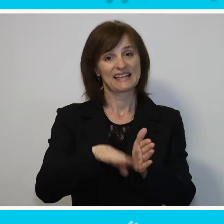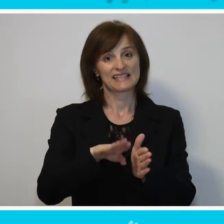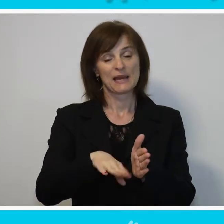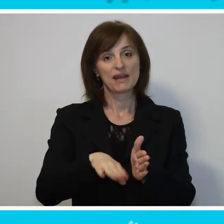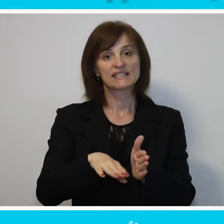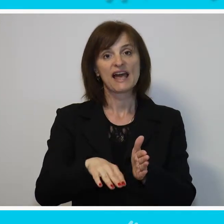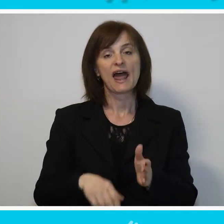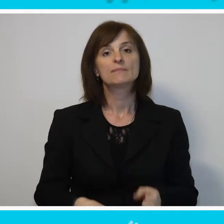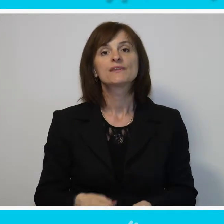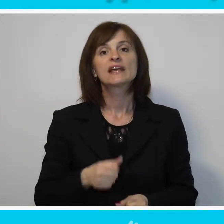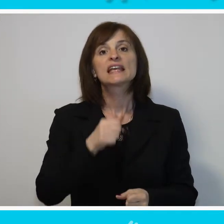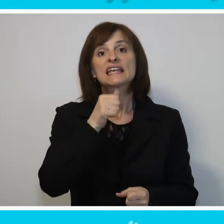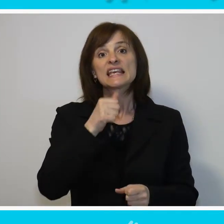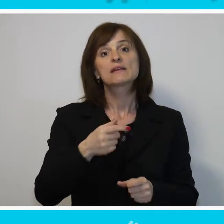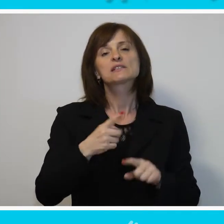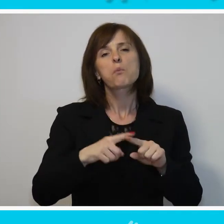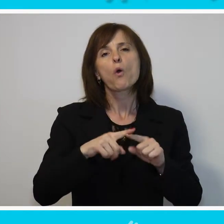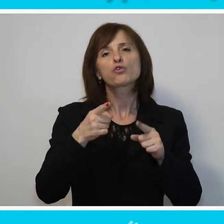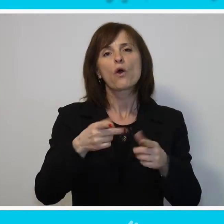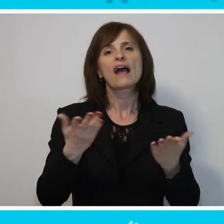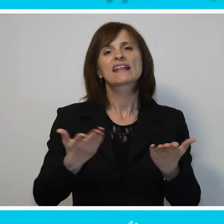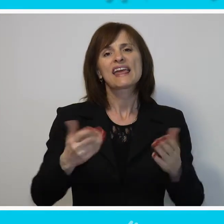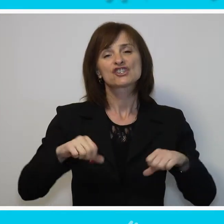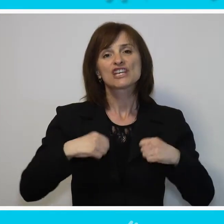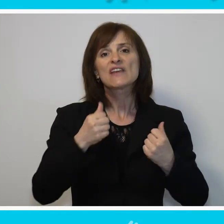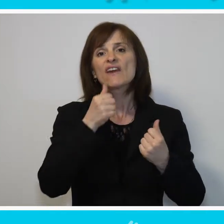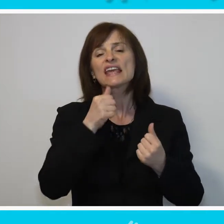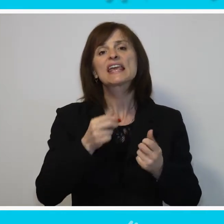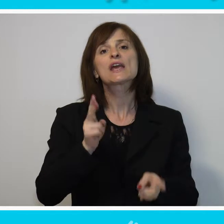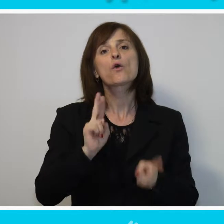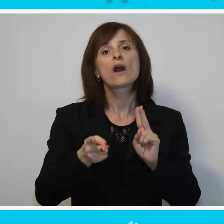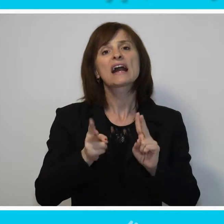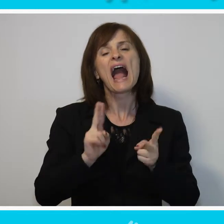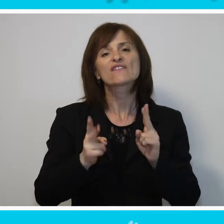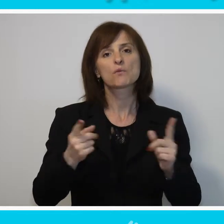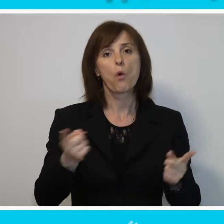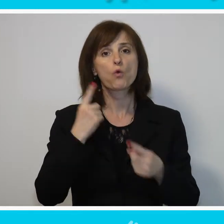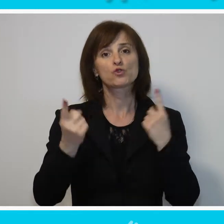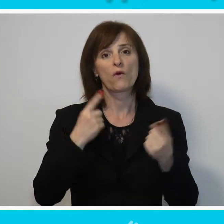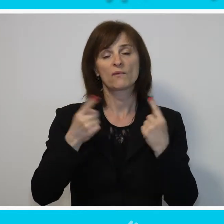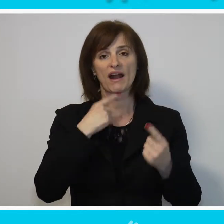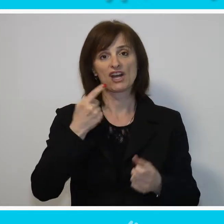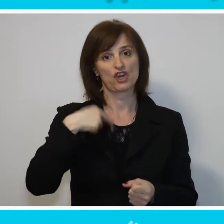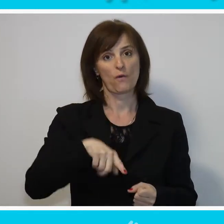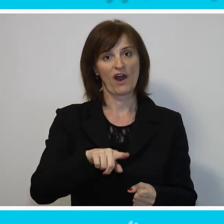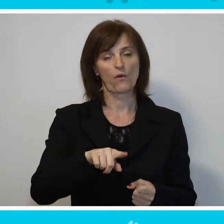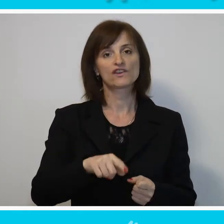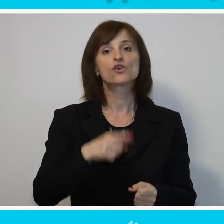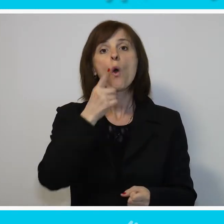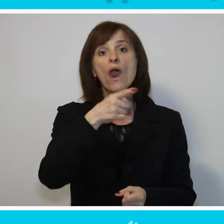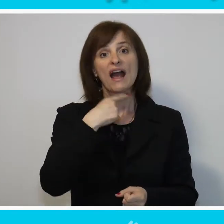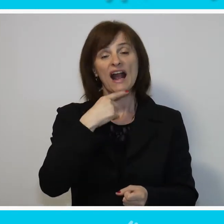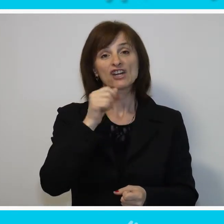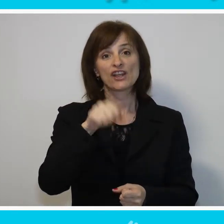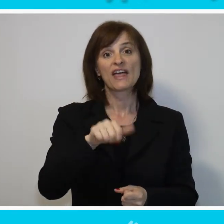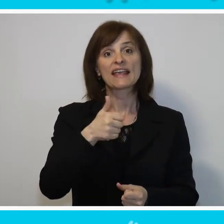diskriminisana i na osnovu toga gde žive i u kojim uslovima, napominje Jovanović. Ona kaže da